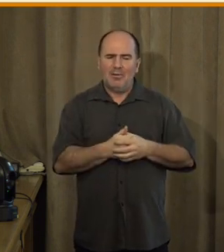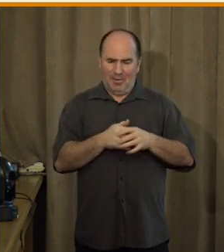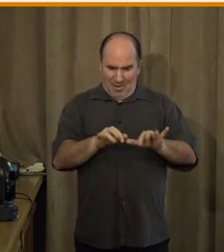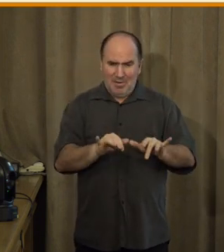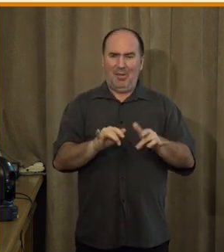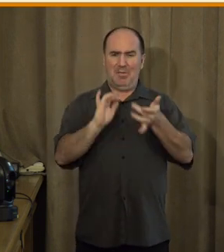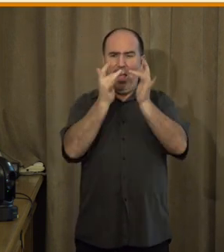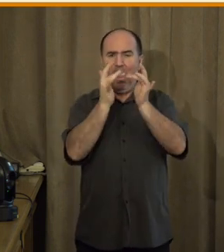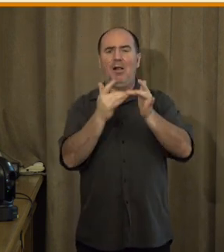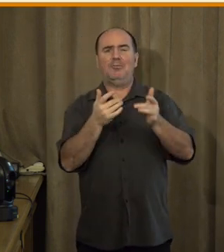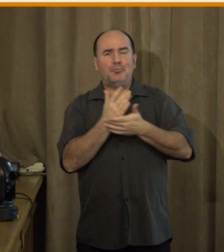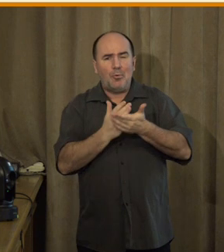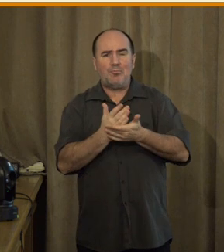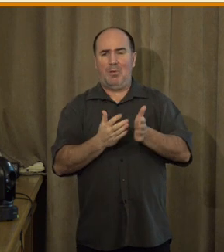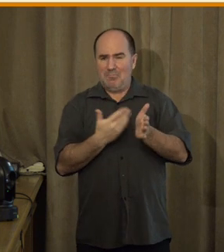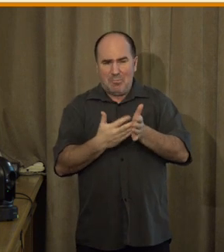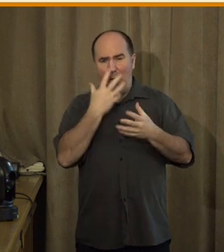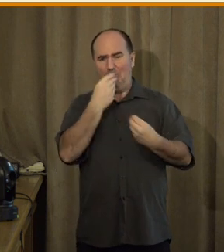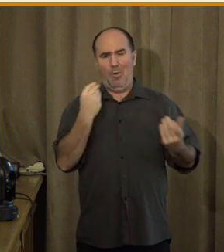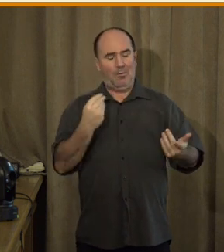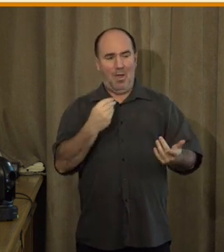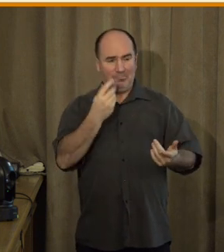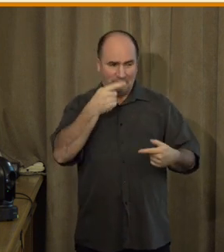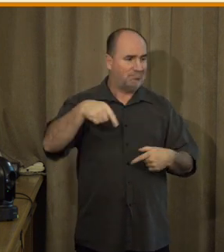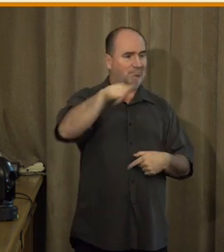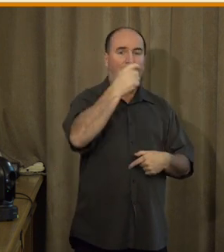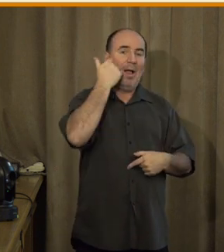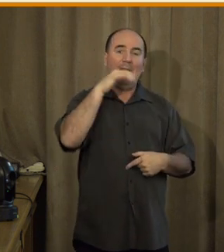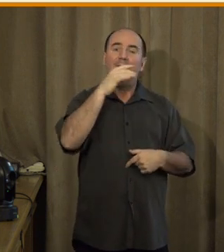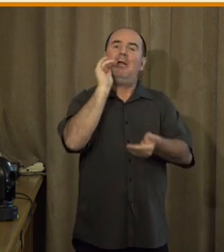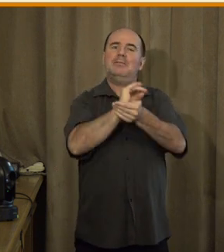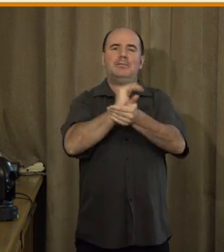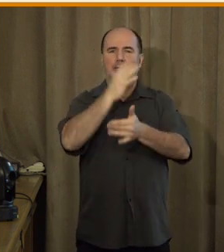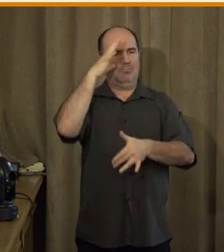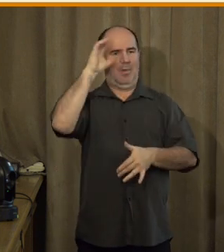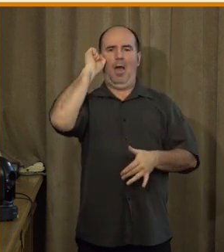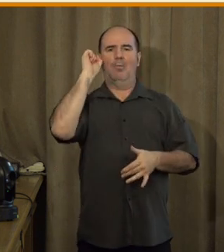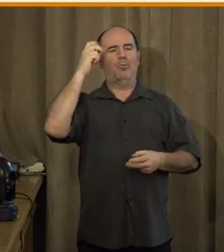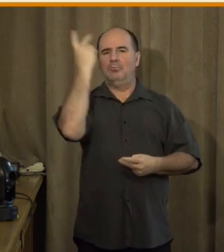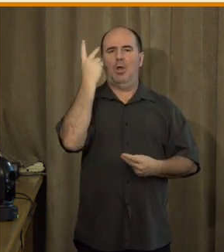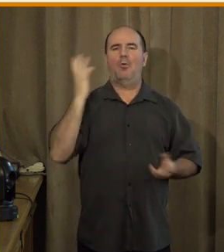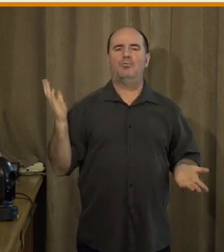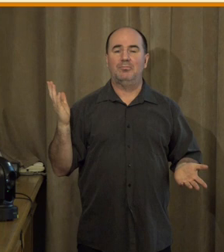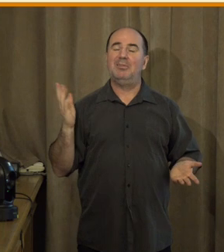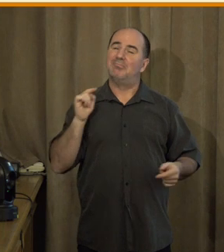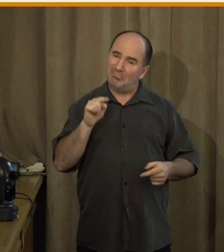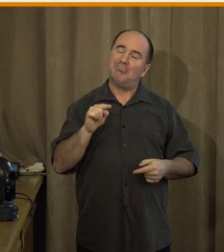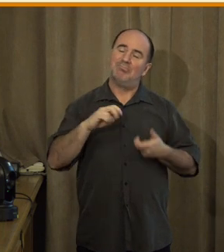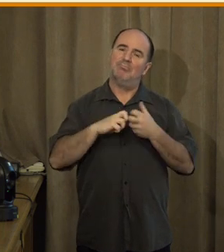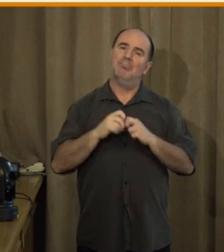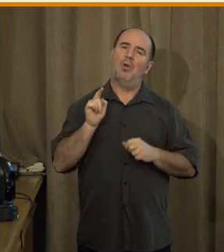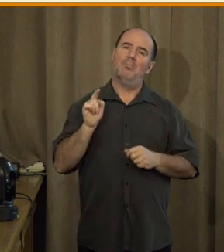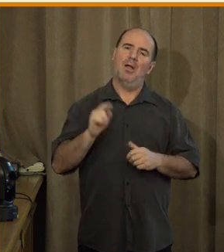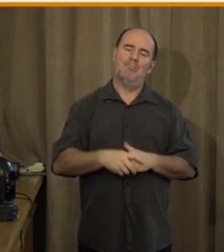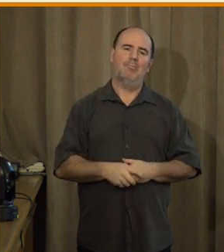s tím souvisí i ta nízká popularizace služeb, protože lidi tomu prostě nerozumí. A samozřejmě